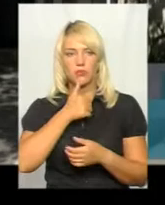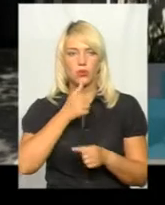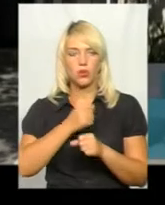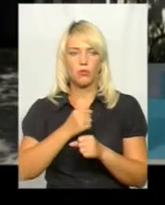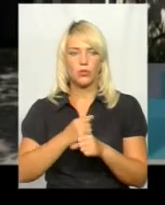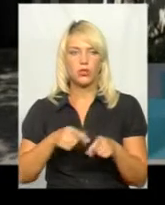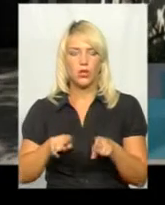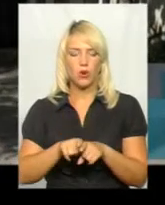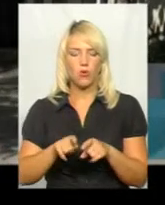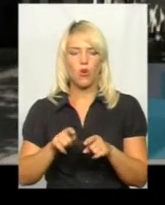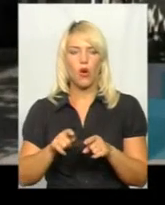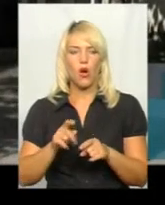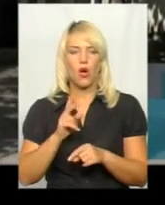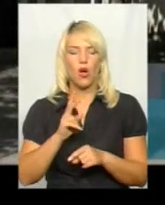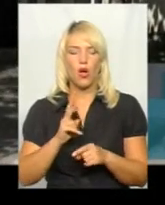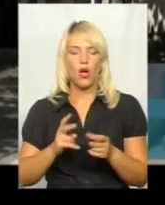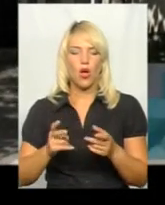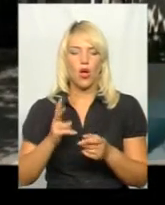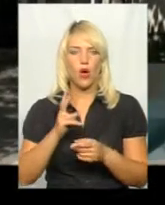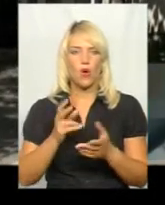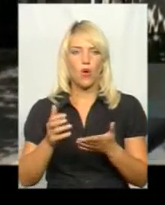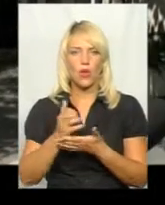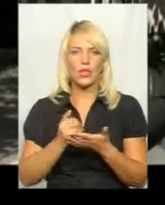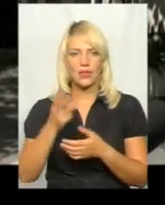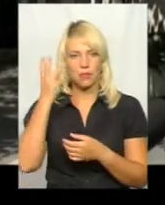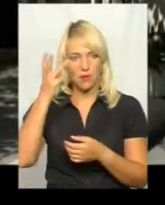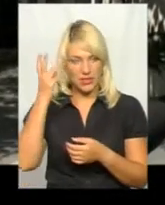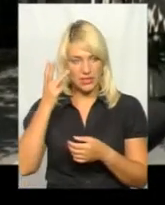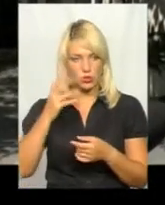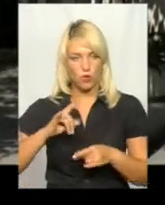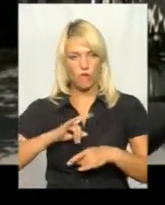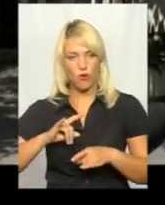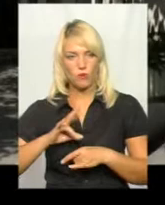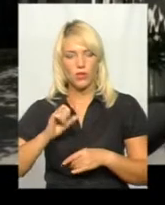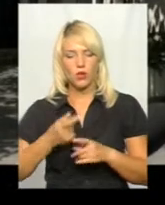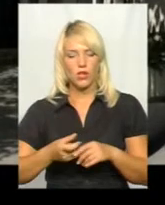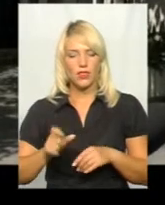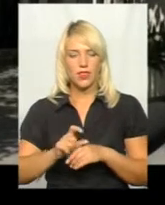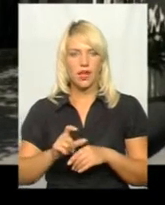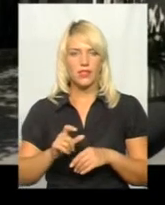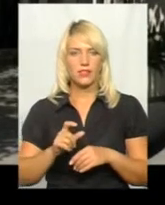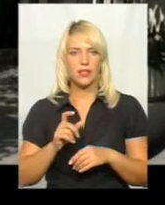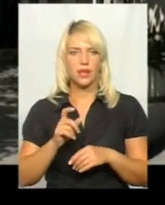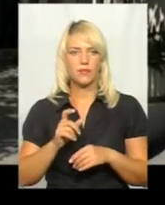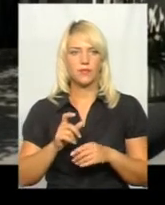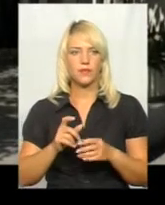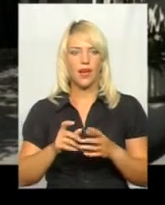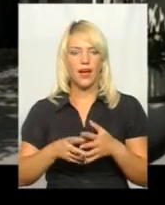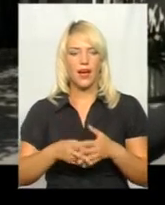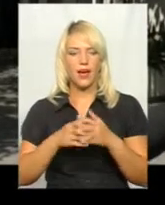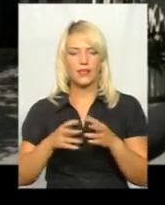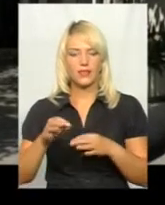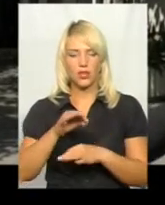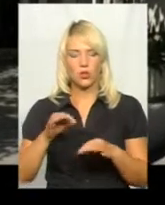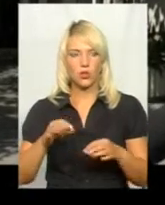капсульну колекцію хмельницької модерністської уніформи. Але на ній будуть не архітектурні, швидше за все, композиції, а скульптури,